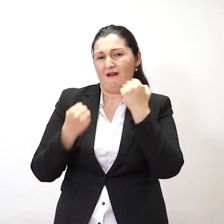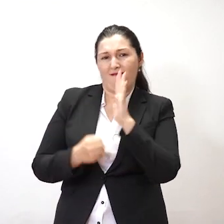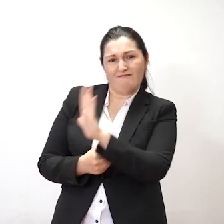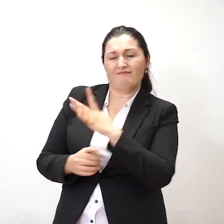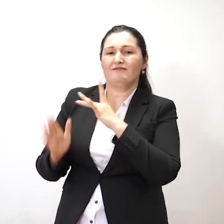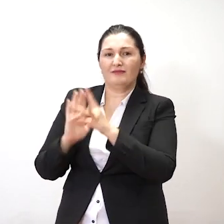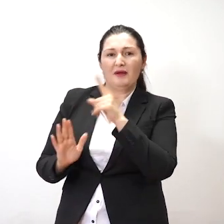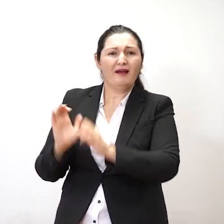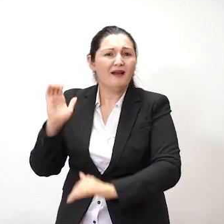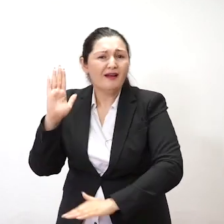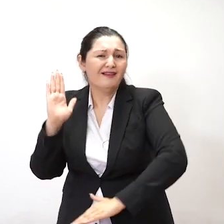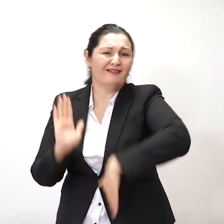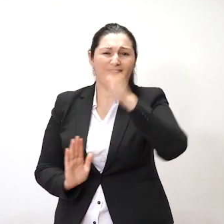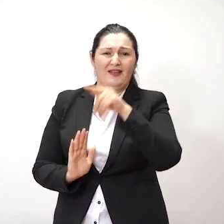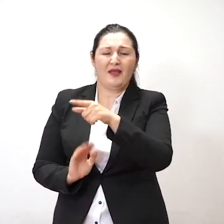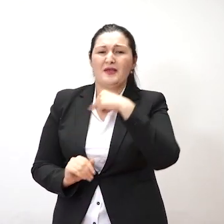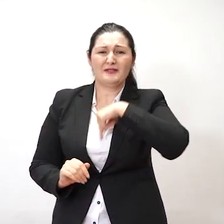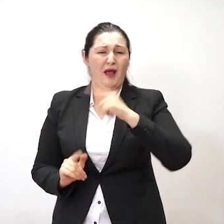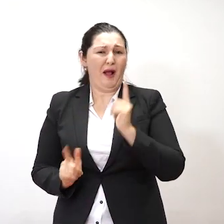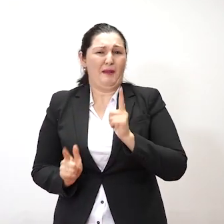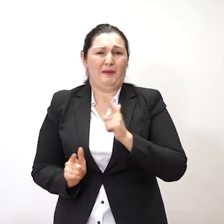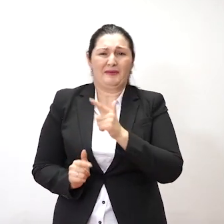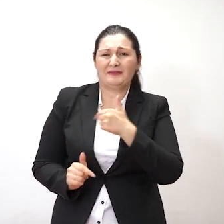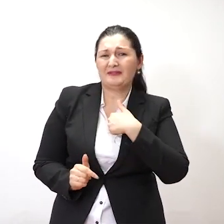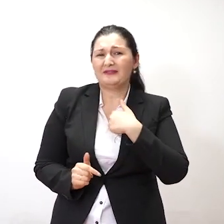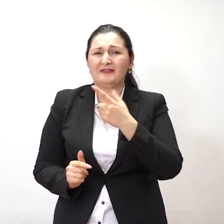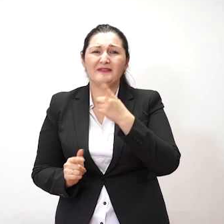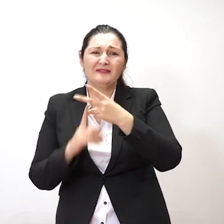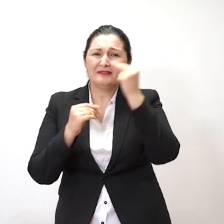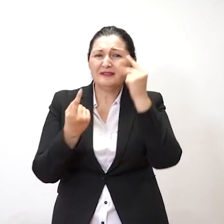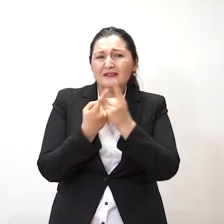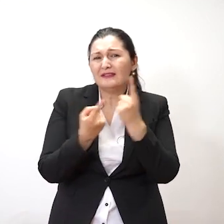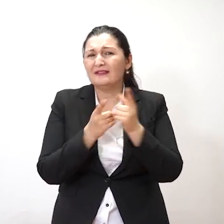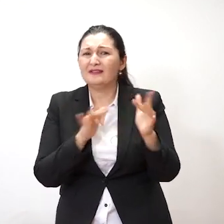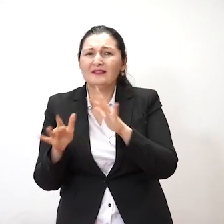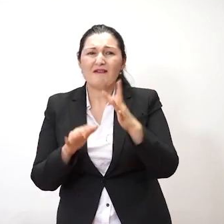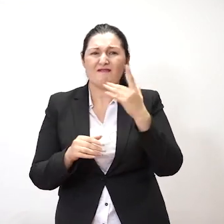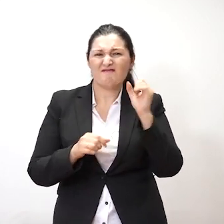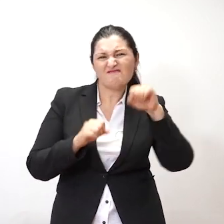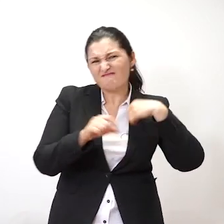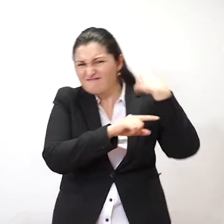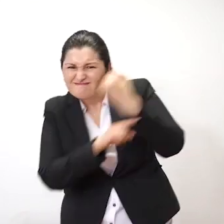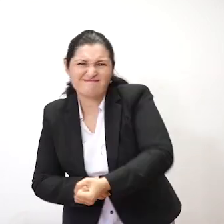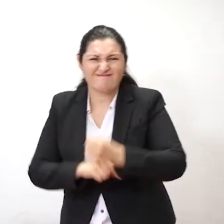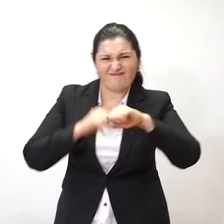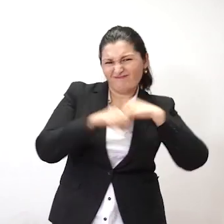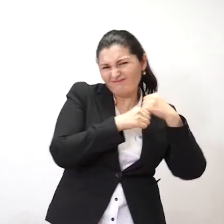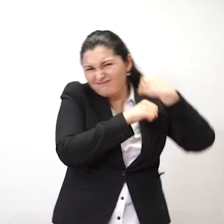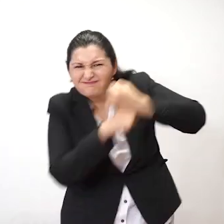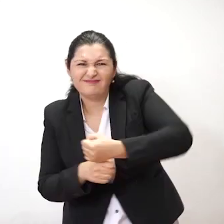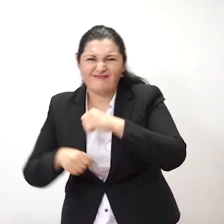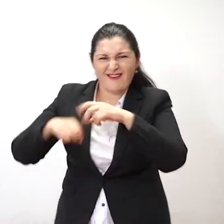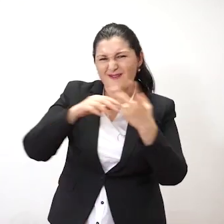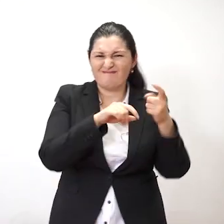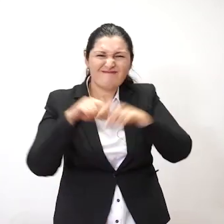جنبون نباشد امکان میشهد در این فرو سینا یکی زاوکی مداشد از خودش نباشد خوبی کنند گشتن که مجمون به شخصه از